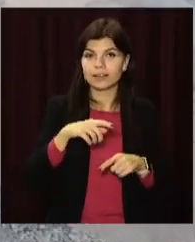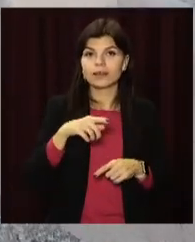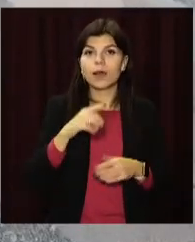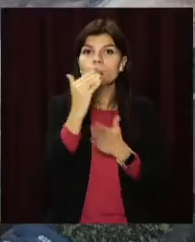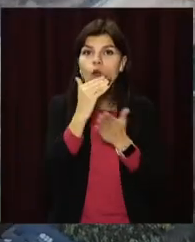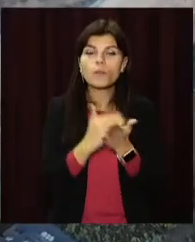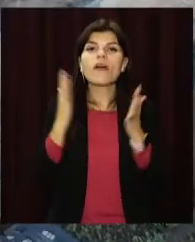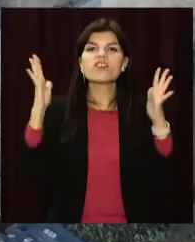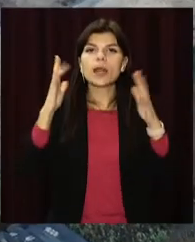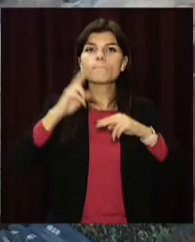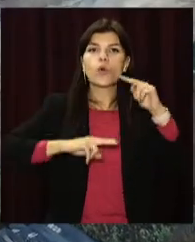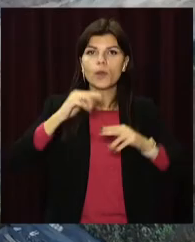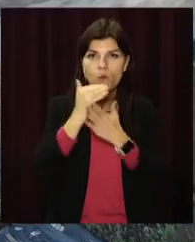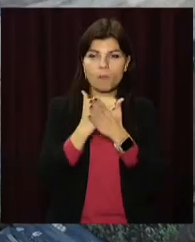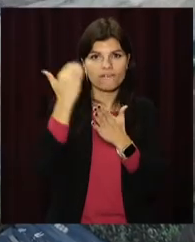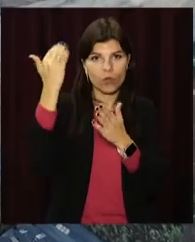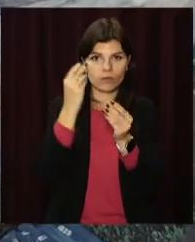програмою «Велике будівництво».